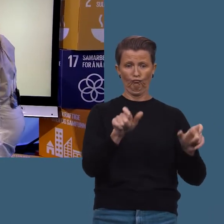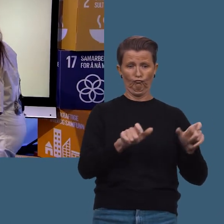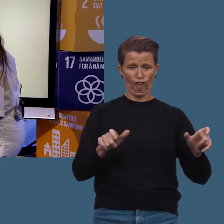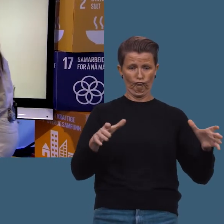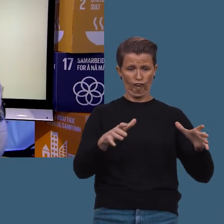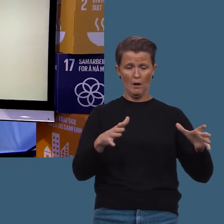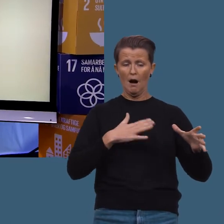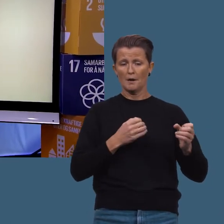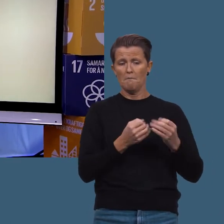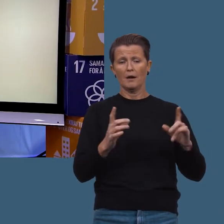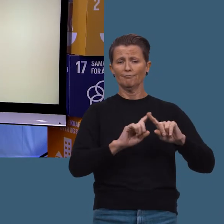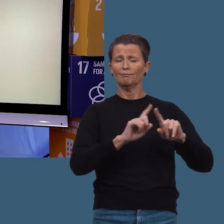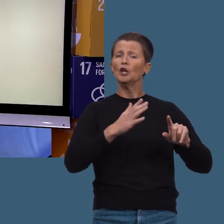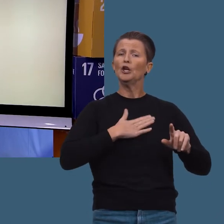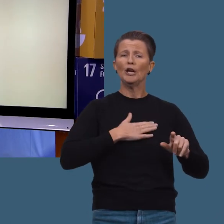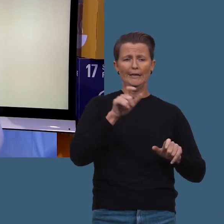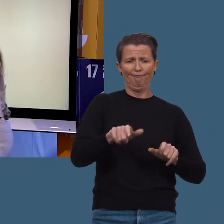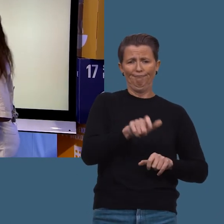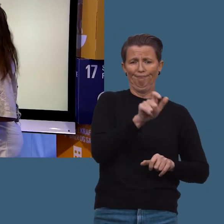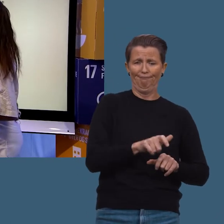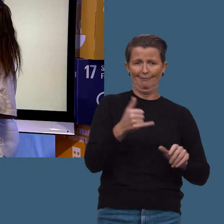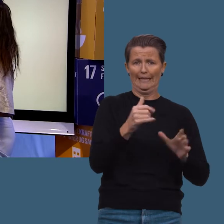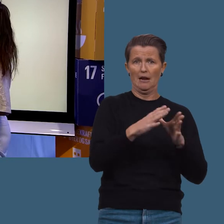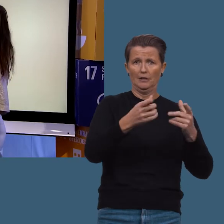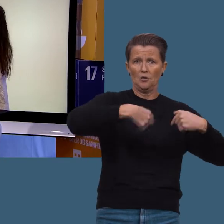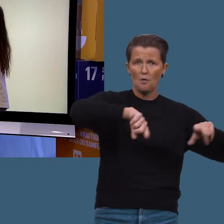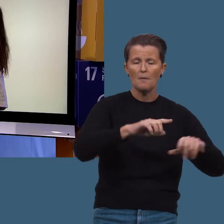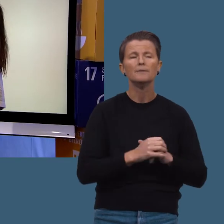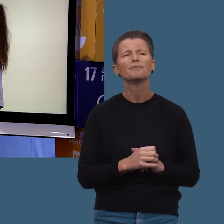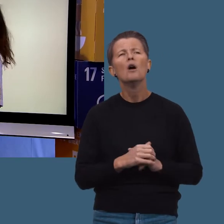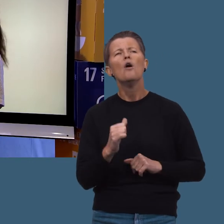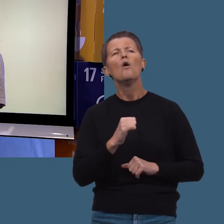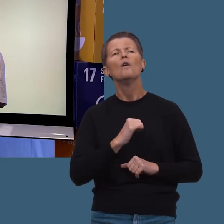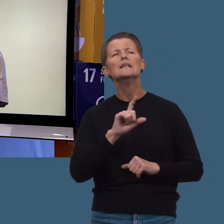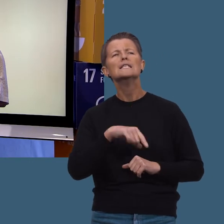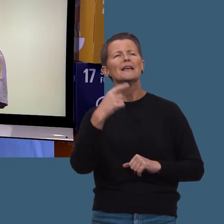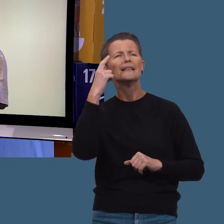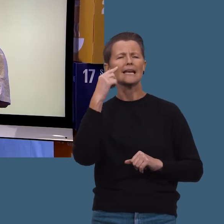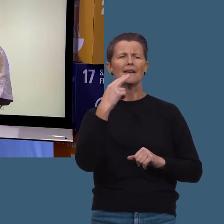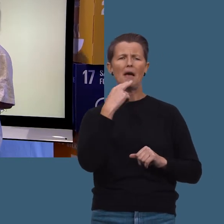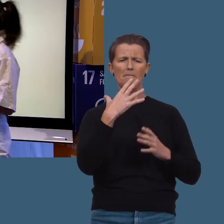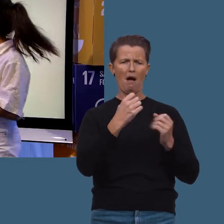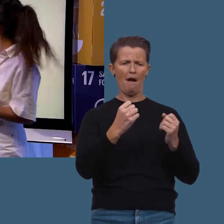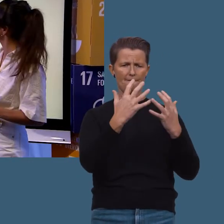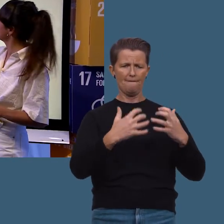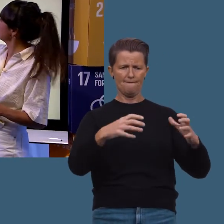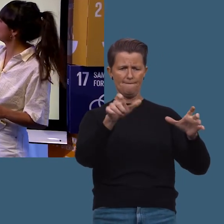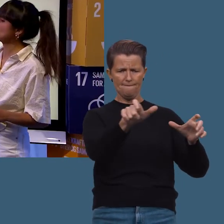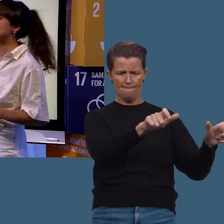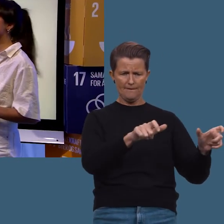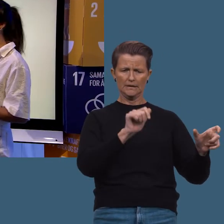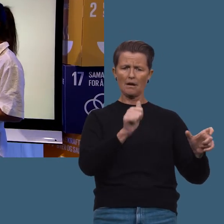med mange forskjellige hyggelige typer i. Så hvis vi nå tenker sånn, hvem av disse